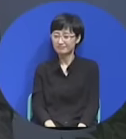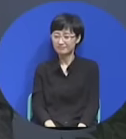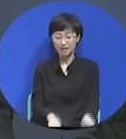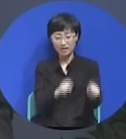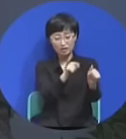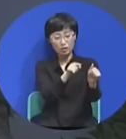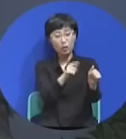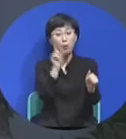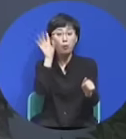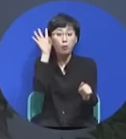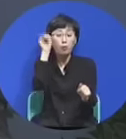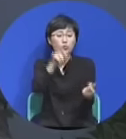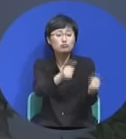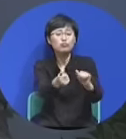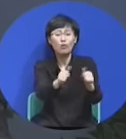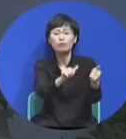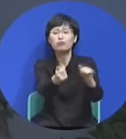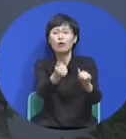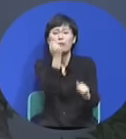당신이 곧 죽게 된다.